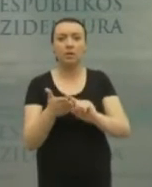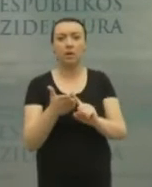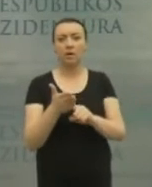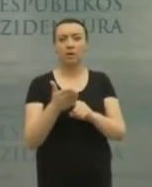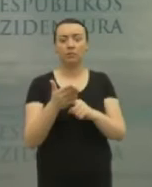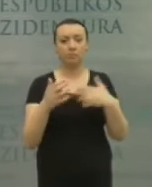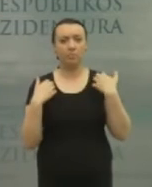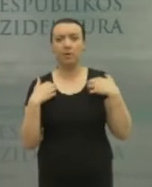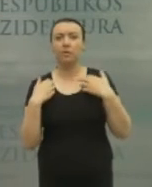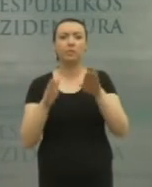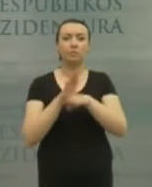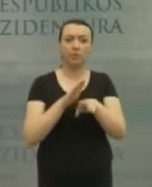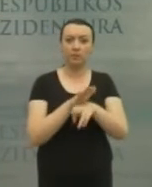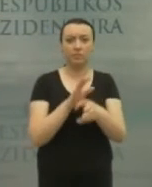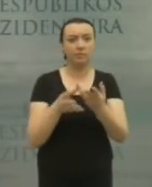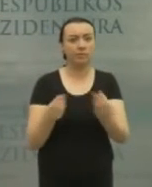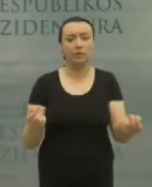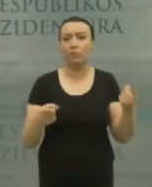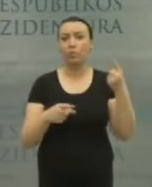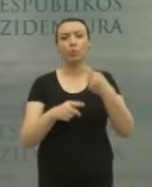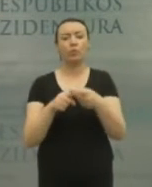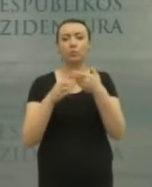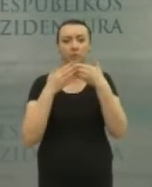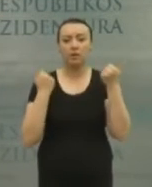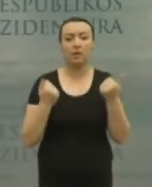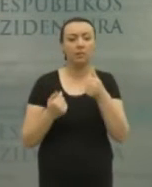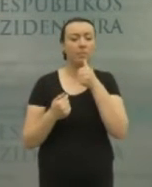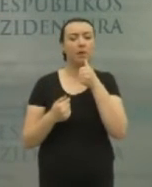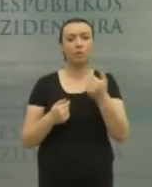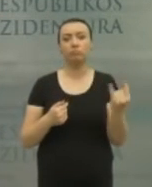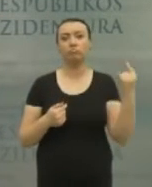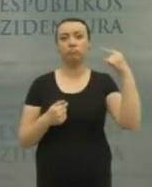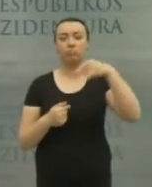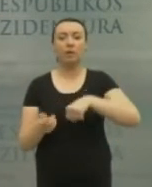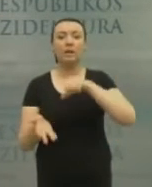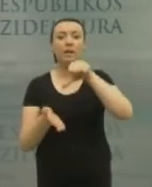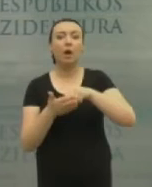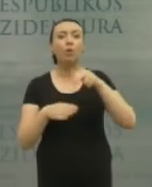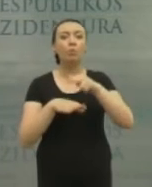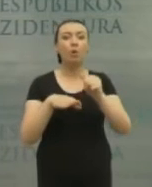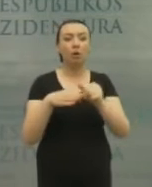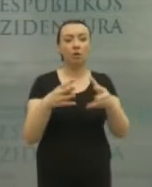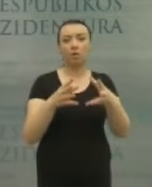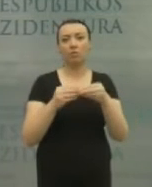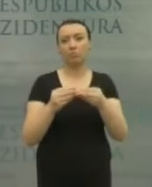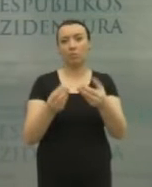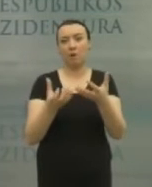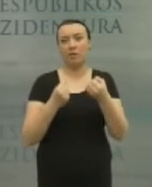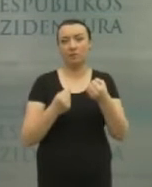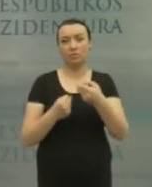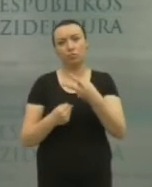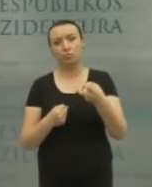labai greitai ir labai paprastai išsisprendžia. Tikrai nėra taip, kad atskridęs Irako pareigūną su savim lėktuviai išsivež